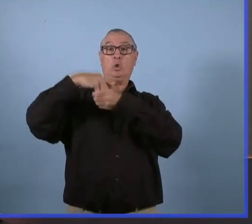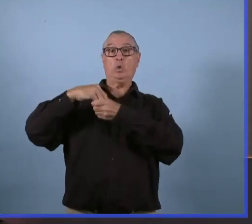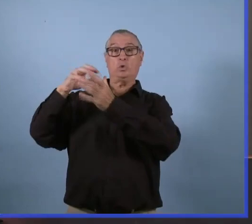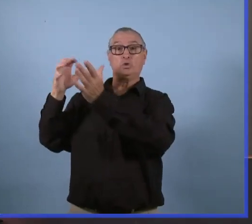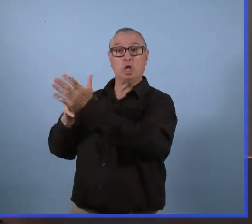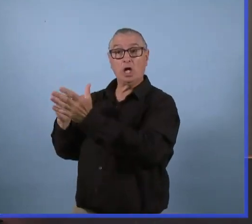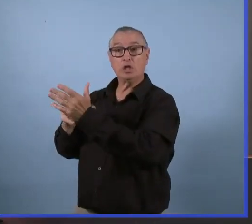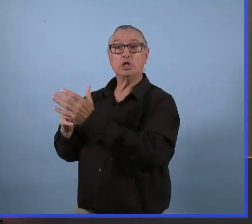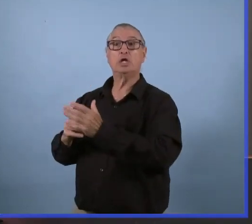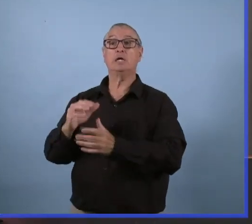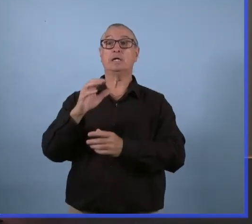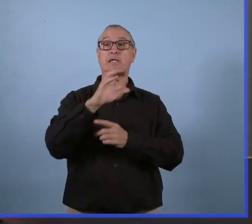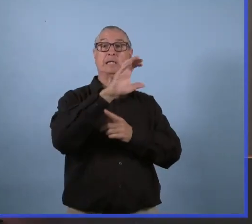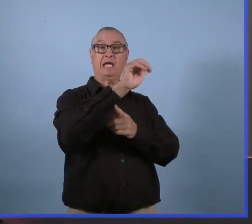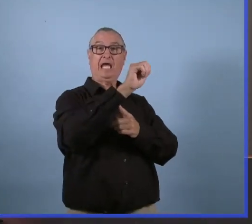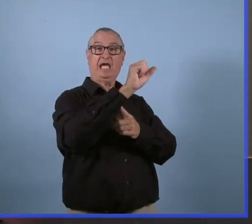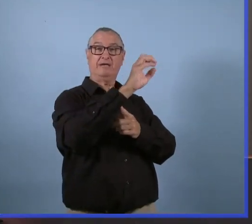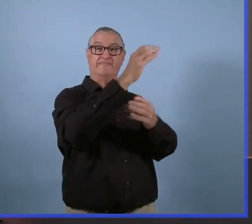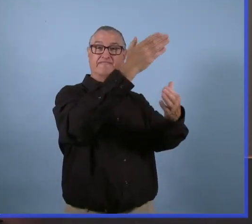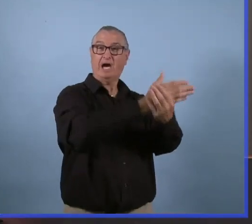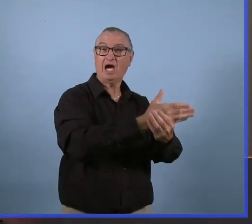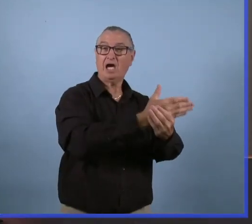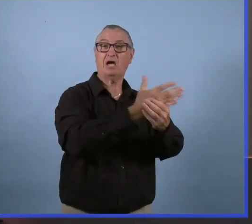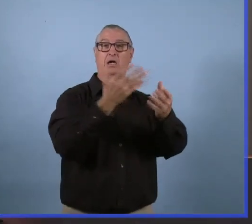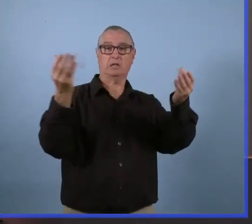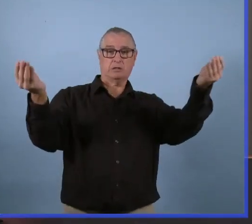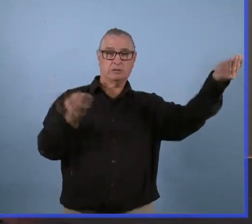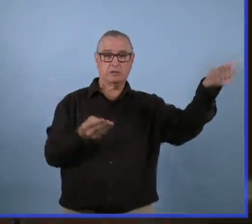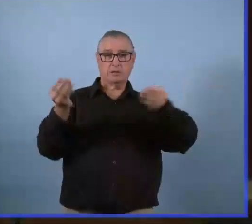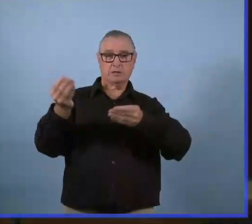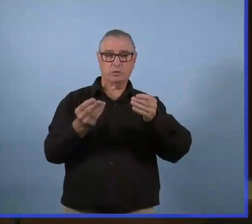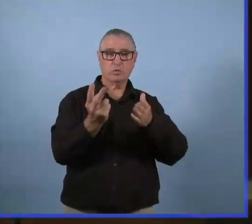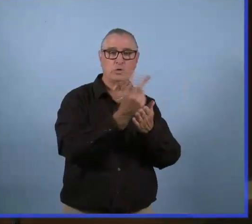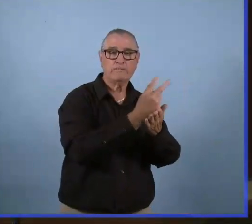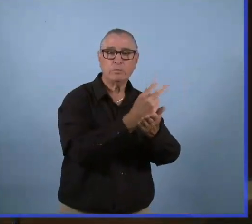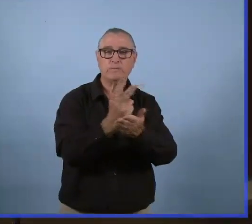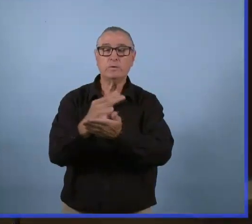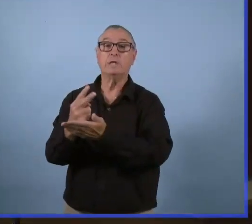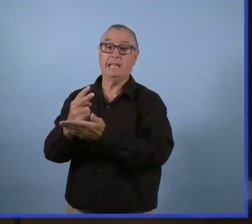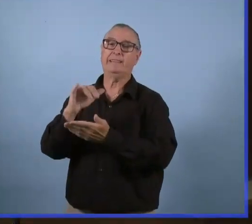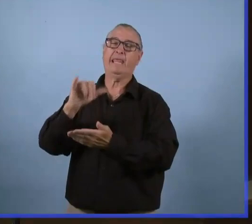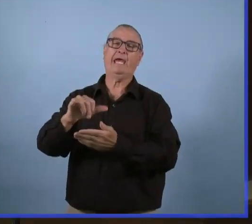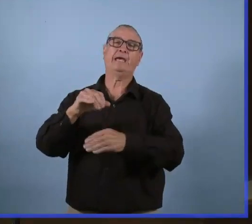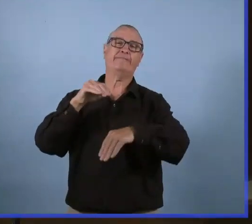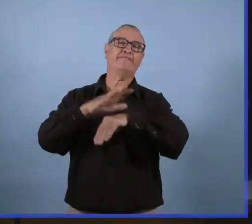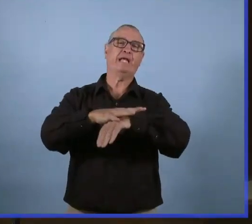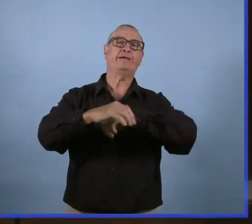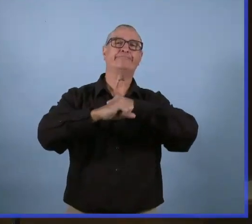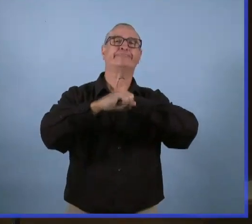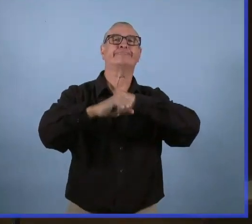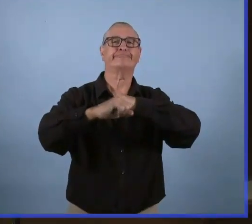avec des médecins qui étudient les dossiers et ensuite, il faut recueillir les renseignements et les fournir.